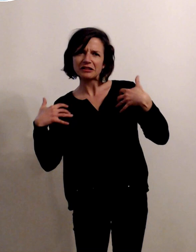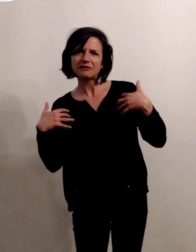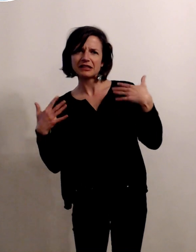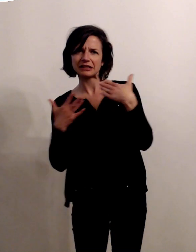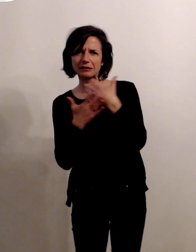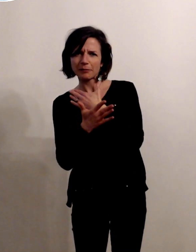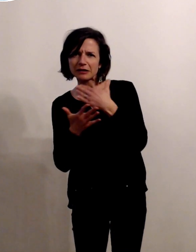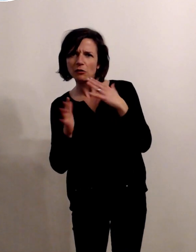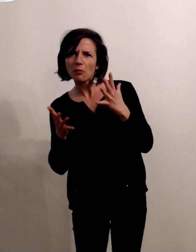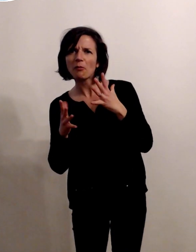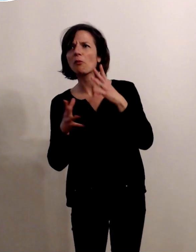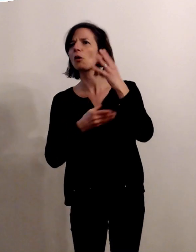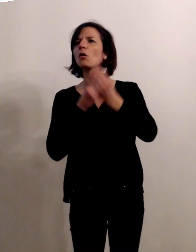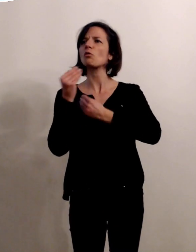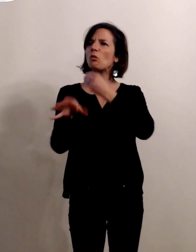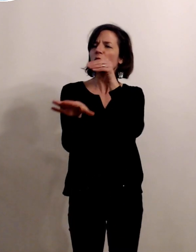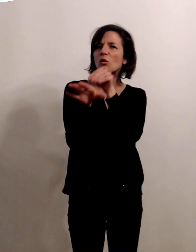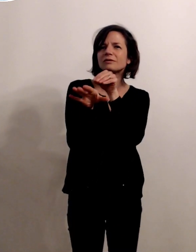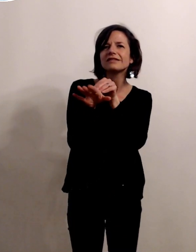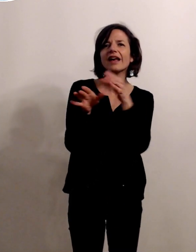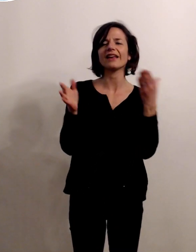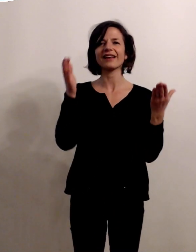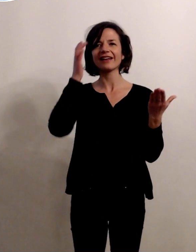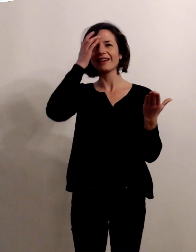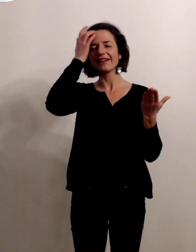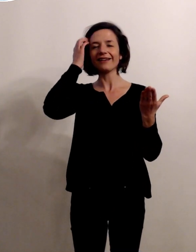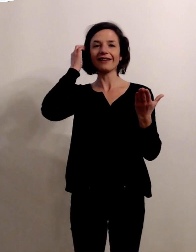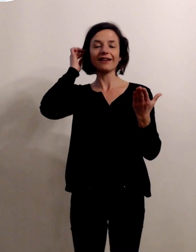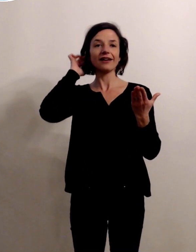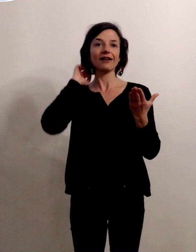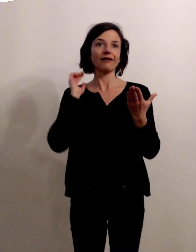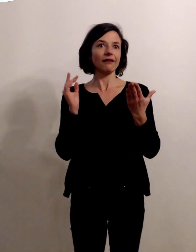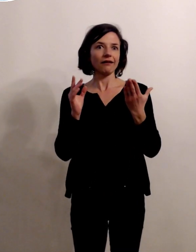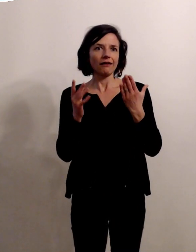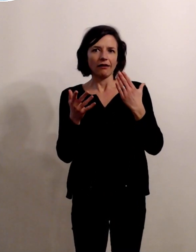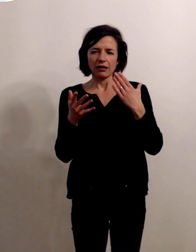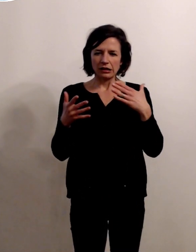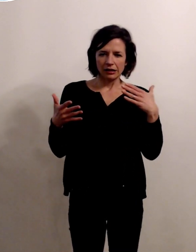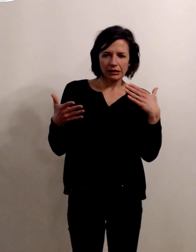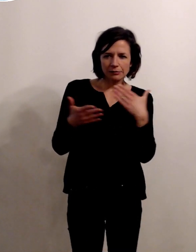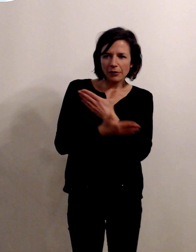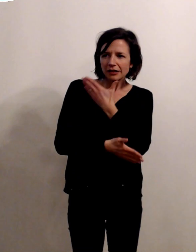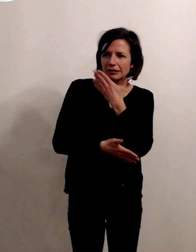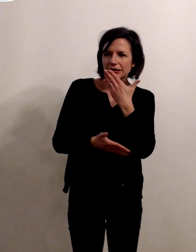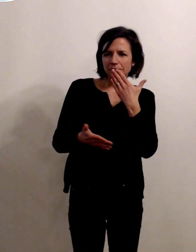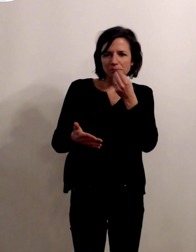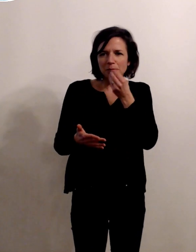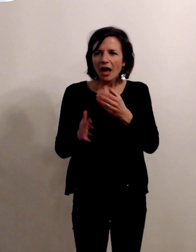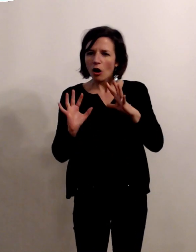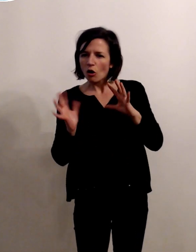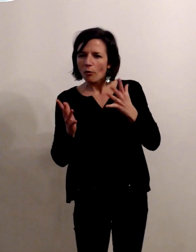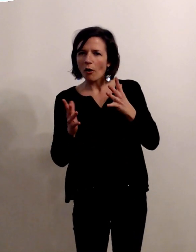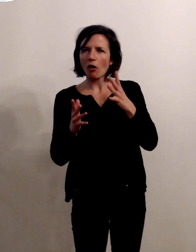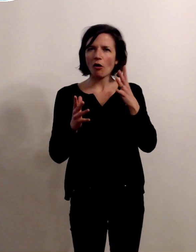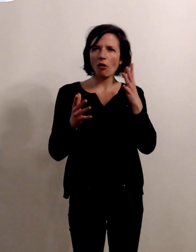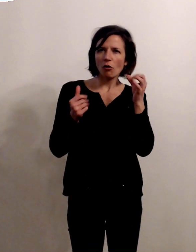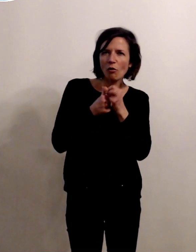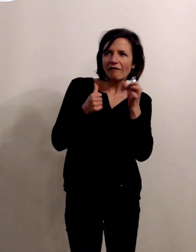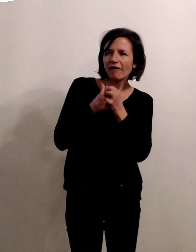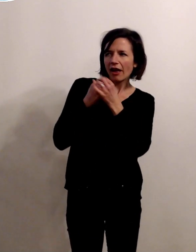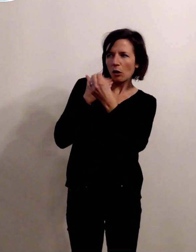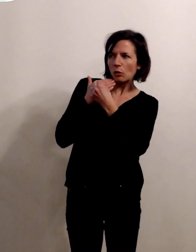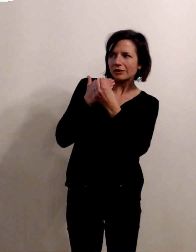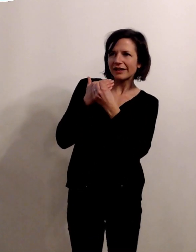conseils et donc tout ce qu'il faut pour que voilà tout se passe bien au mieux lors de cette très belle